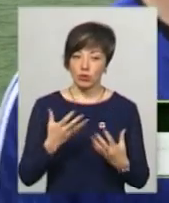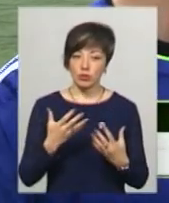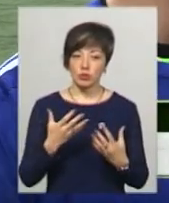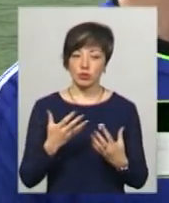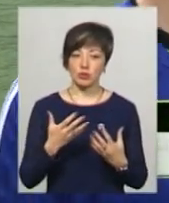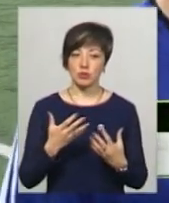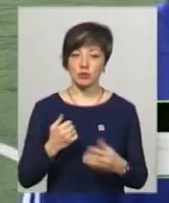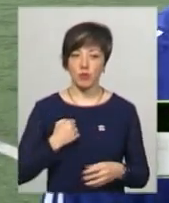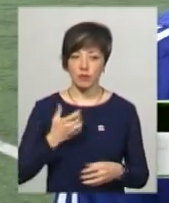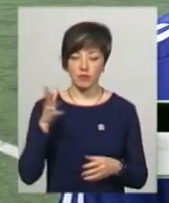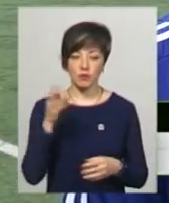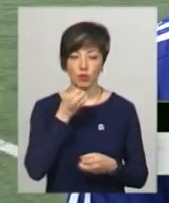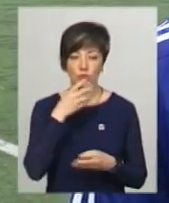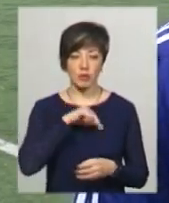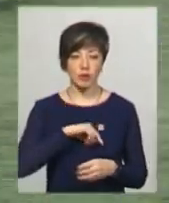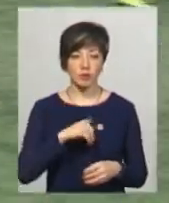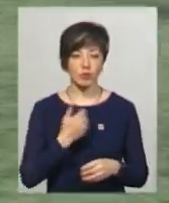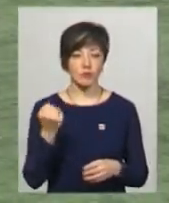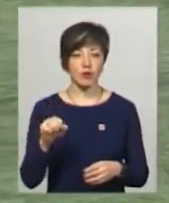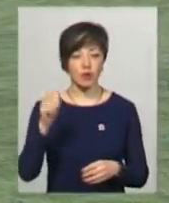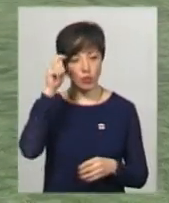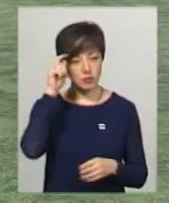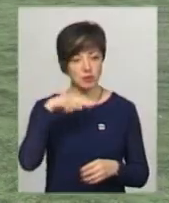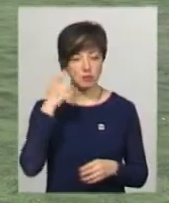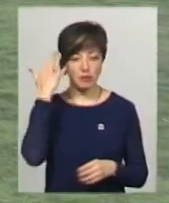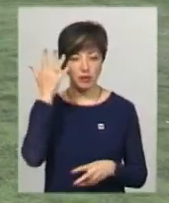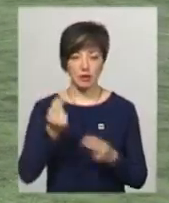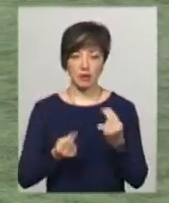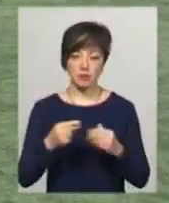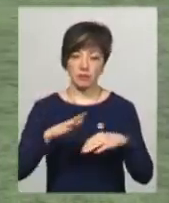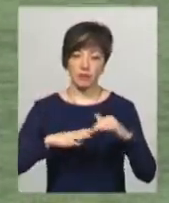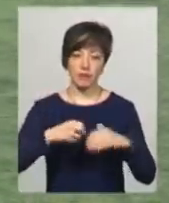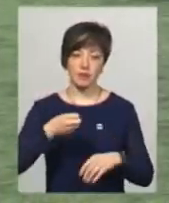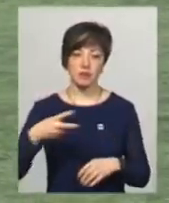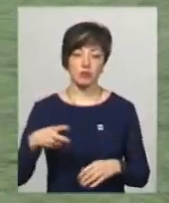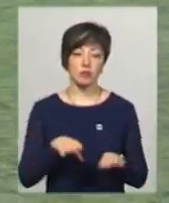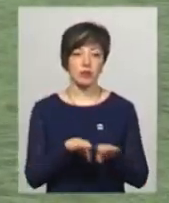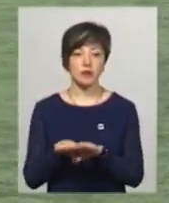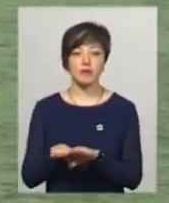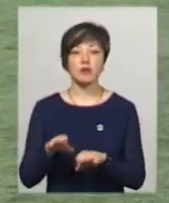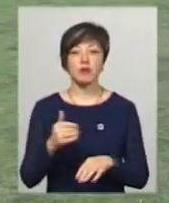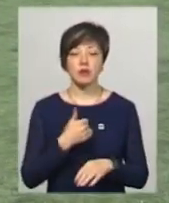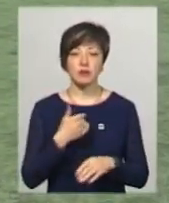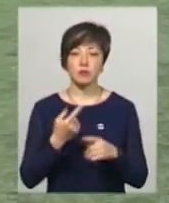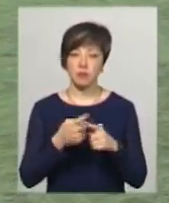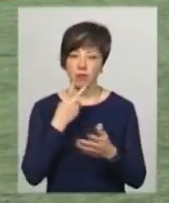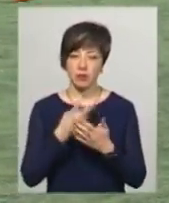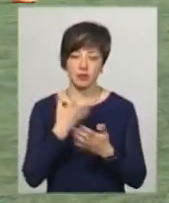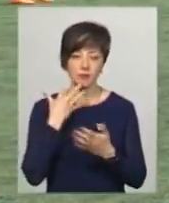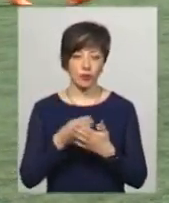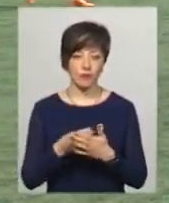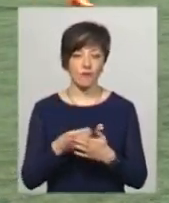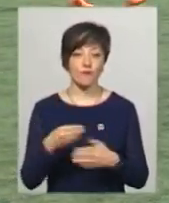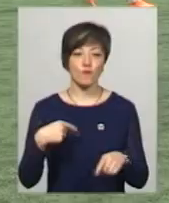всі в хорошому настрої, хочемо виграти. Хлопець каже, мрією граєте на професійному рівні, і хоч раз на власній очі бачите когось із